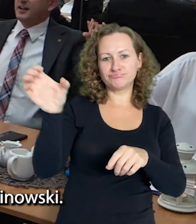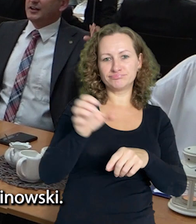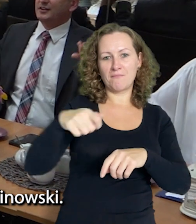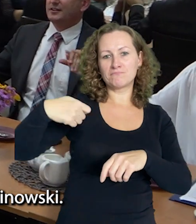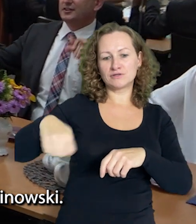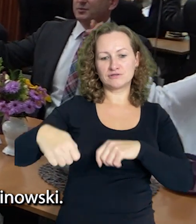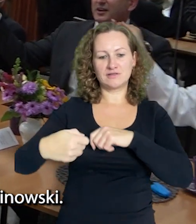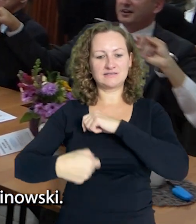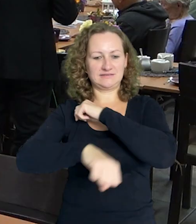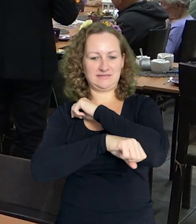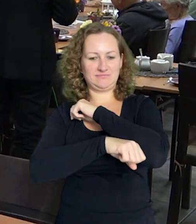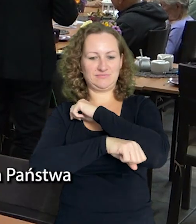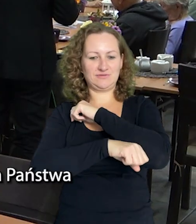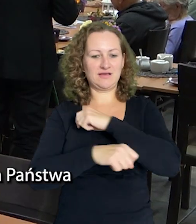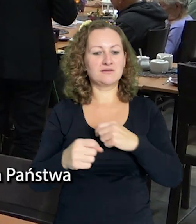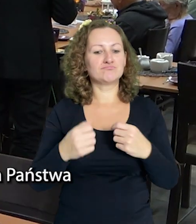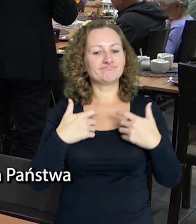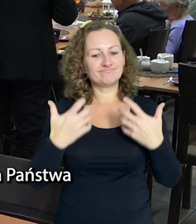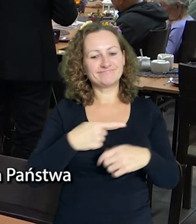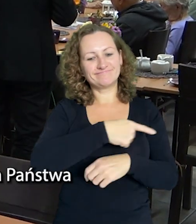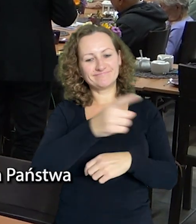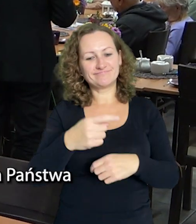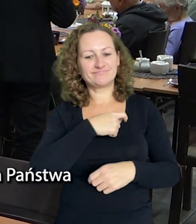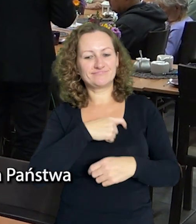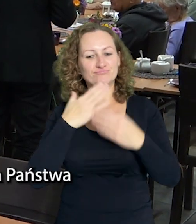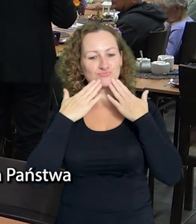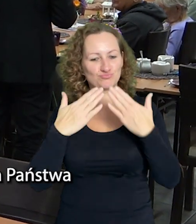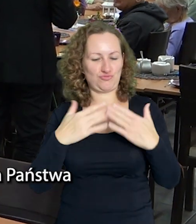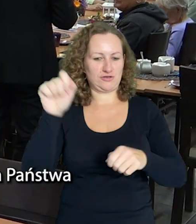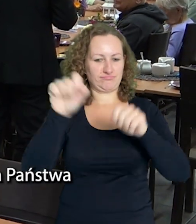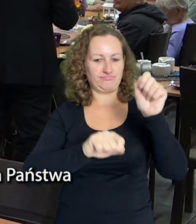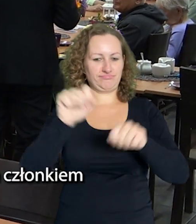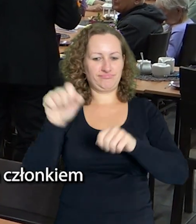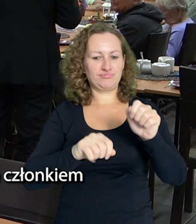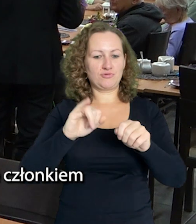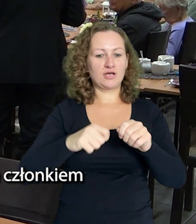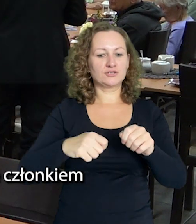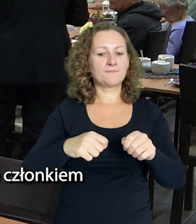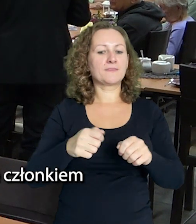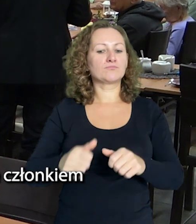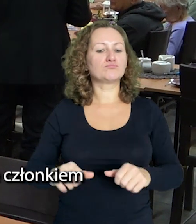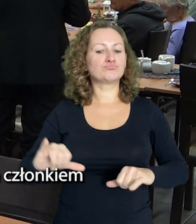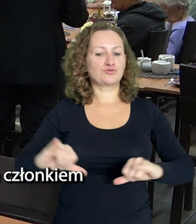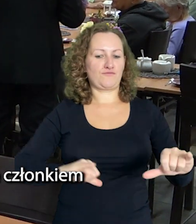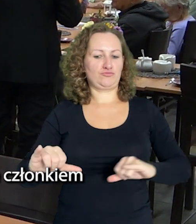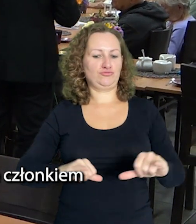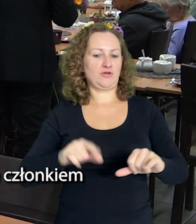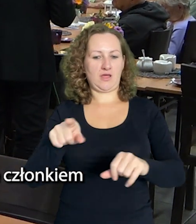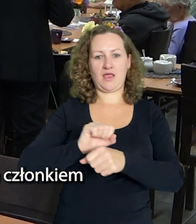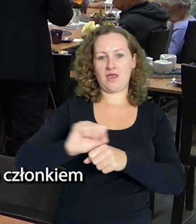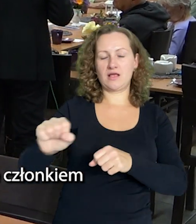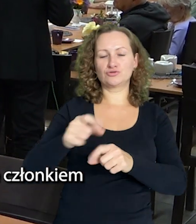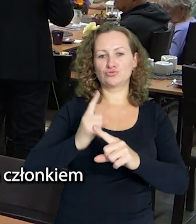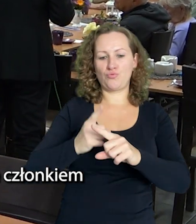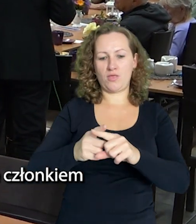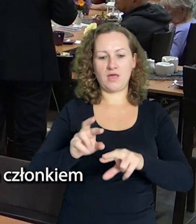społecznych Maciej Kalinowski. Chciałbym Państwu bardzo serdecznie podziękować za Państwa aktywność. Ciekunię Państwu przewodniczącemu, który jest także